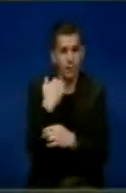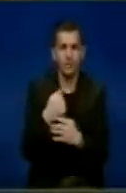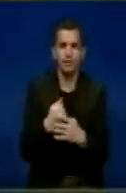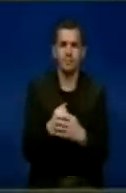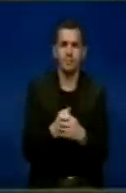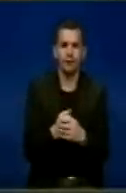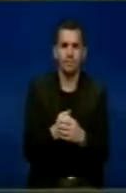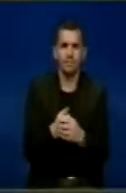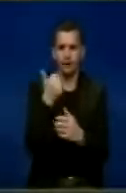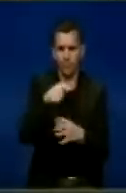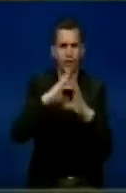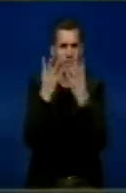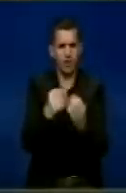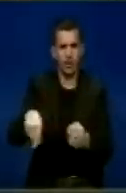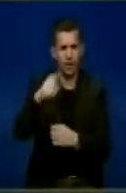Përshkak se